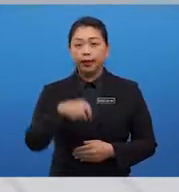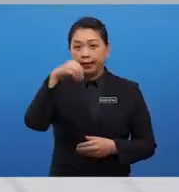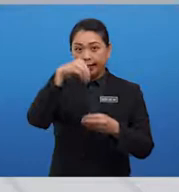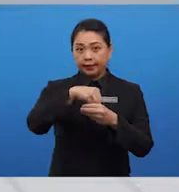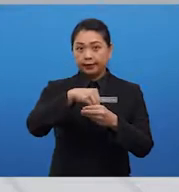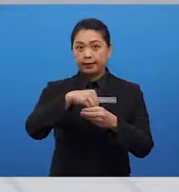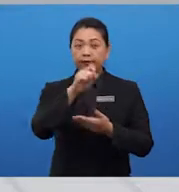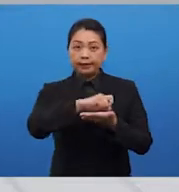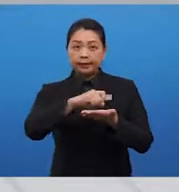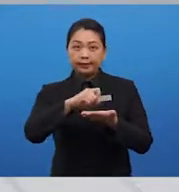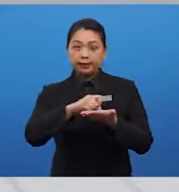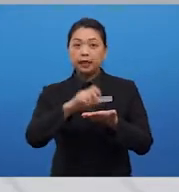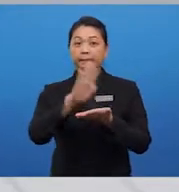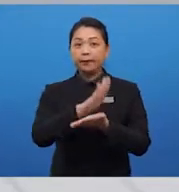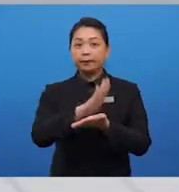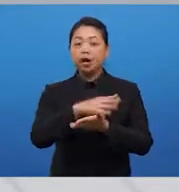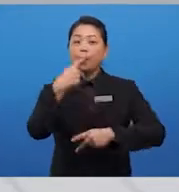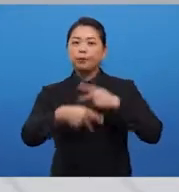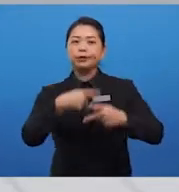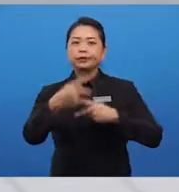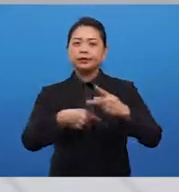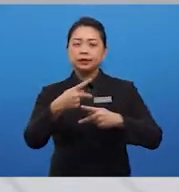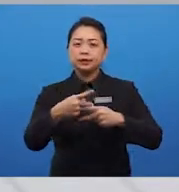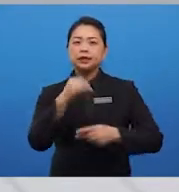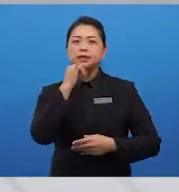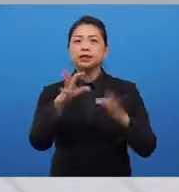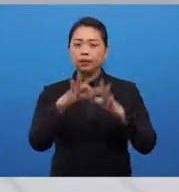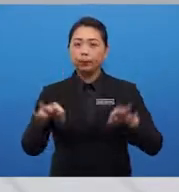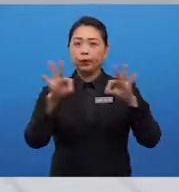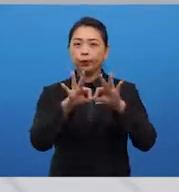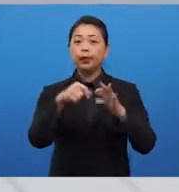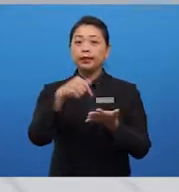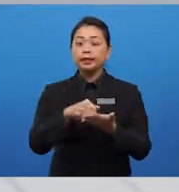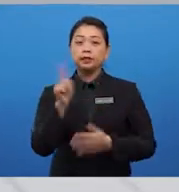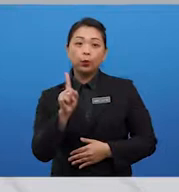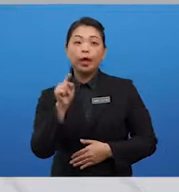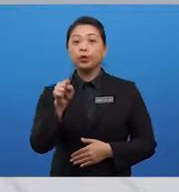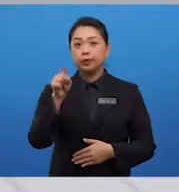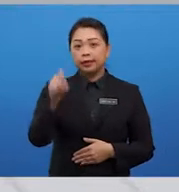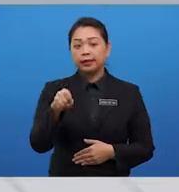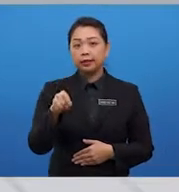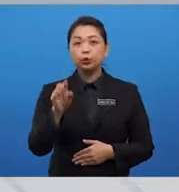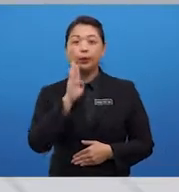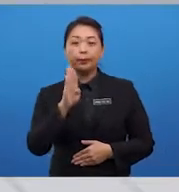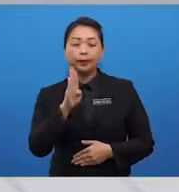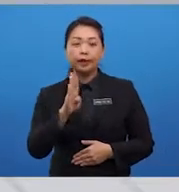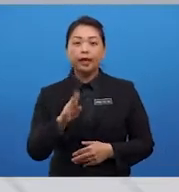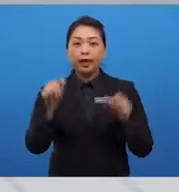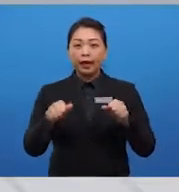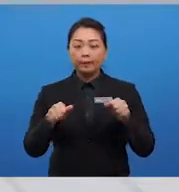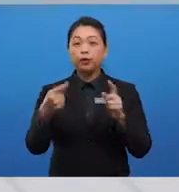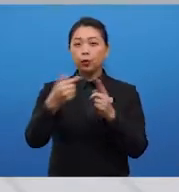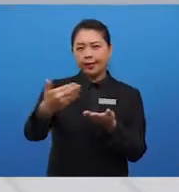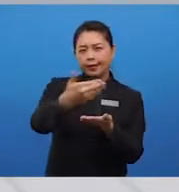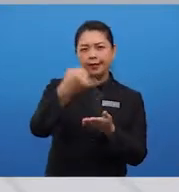kepercayaan kepercayaan adalah penting. Ini di anda perlu dapat mengumpulkan idea,